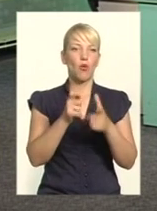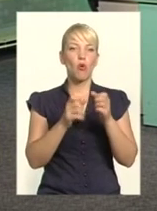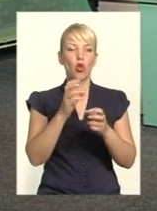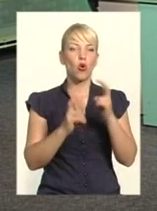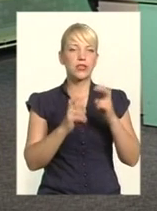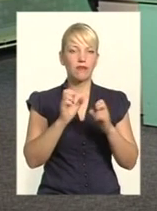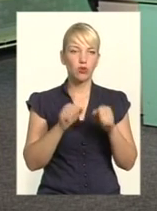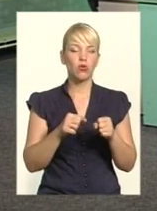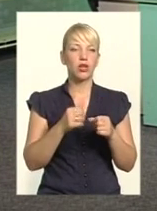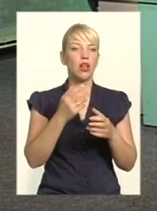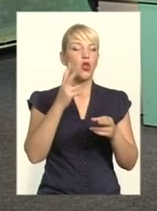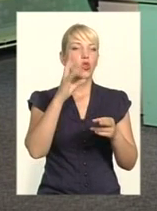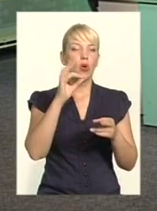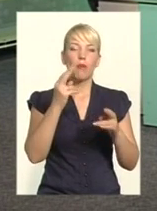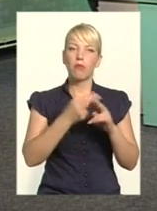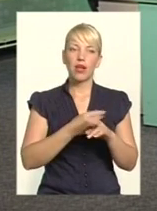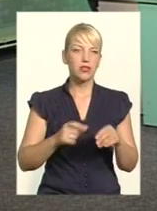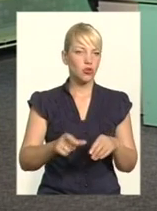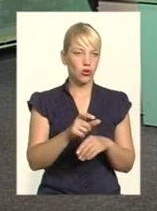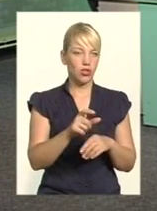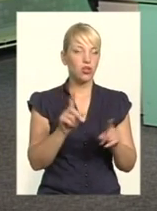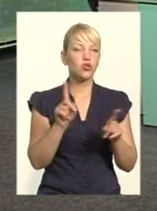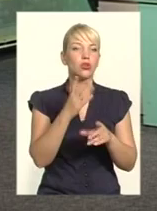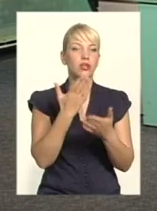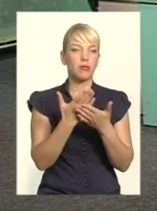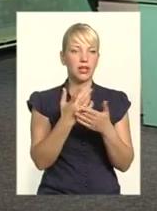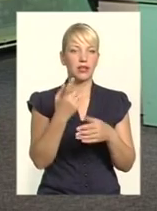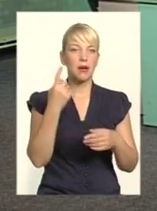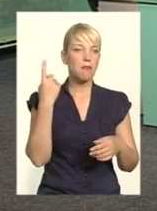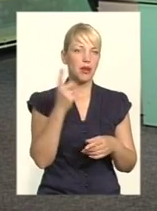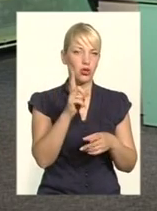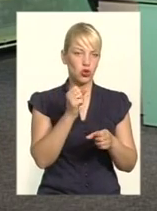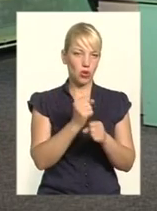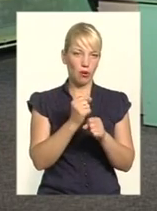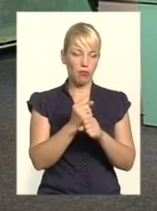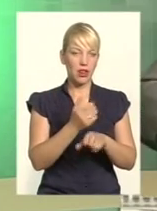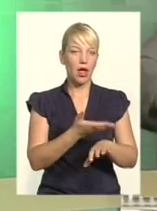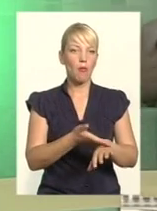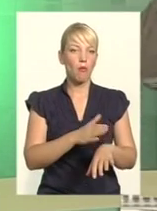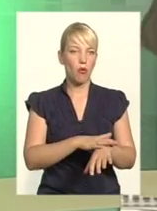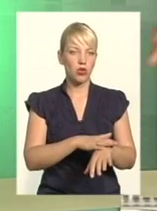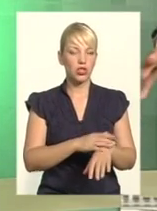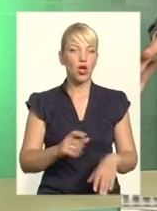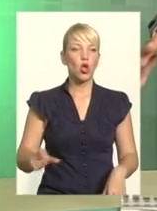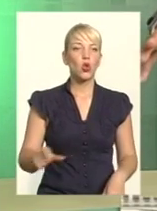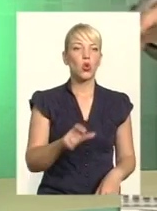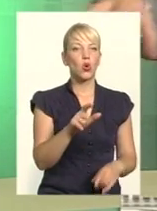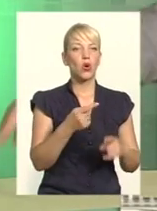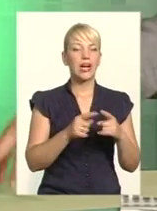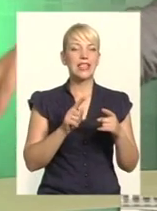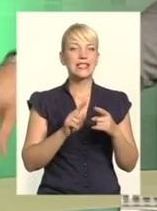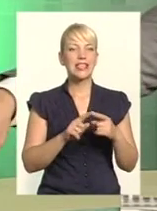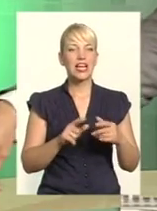приєднавшись ще тоді до асоціації, вона зробила дороги. Чому? Дороги – це шлях, бо наступний крок – розвиток підприємництва.